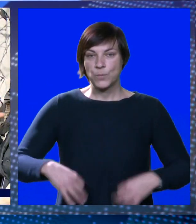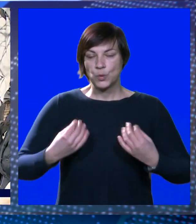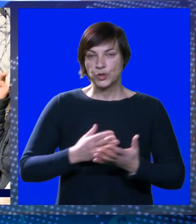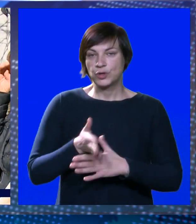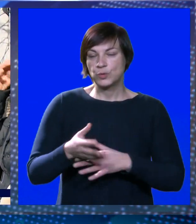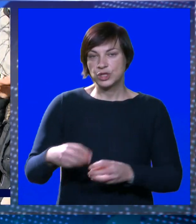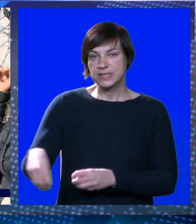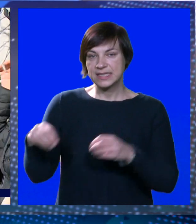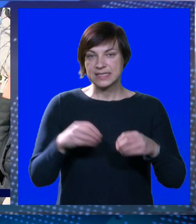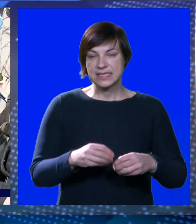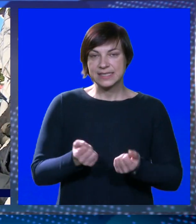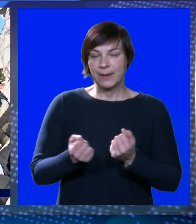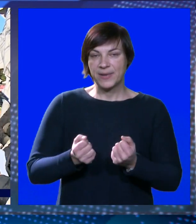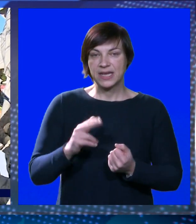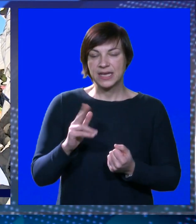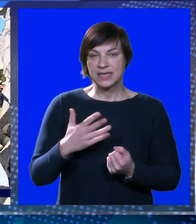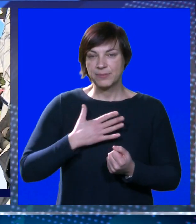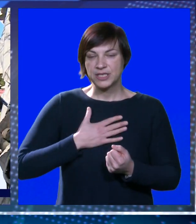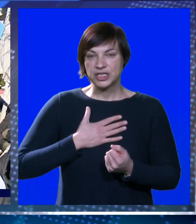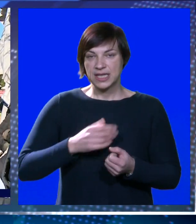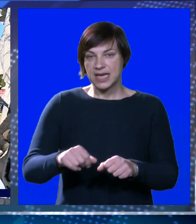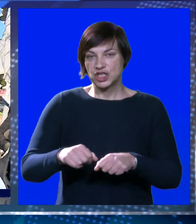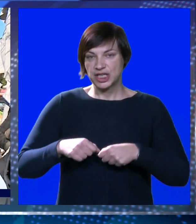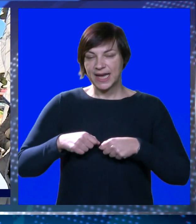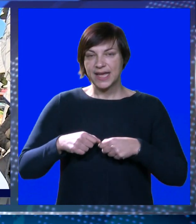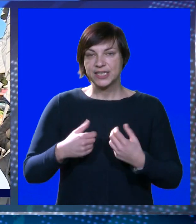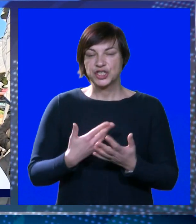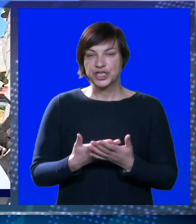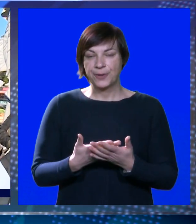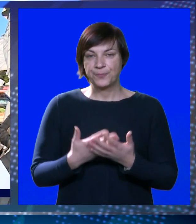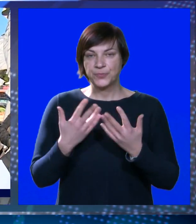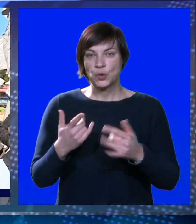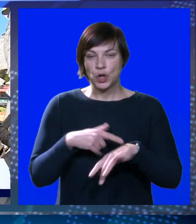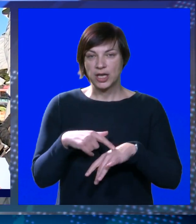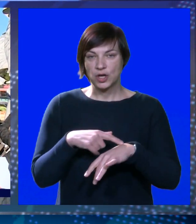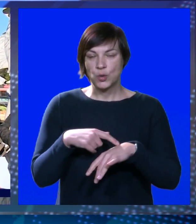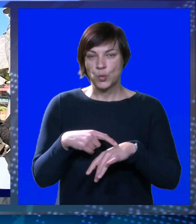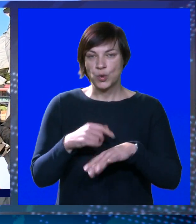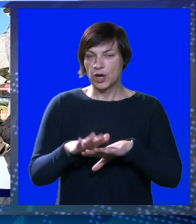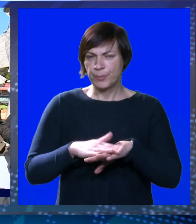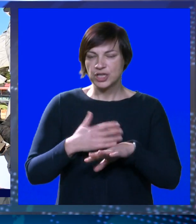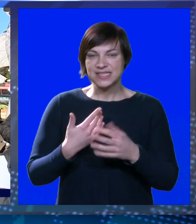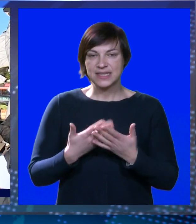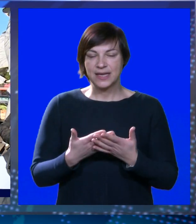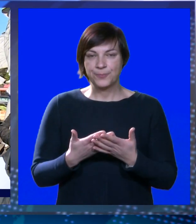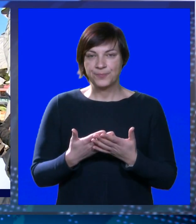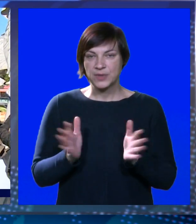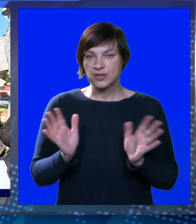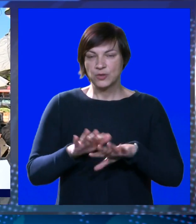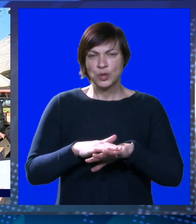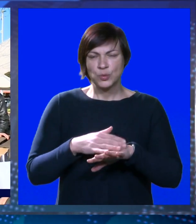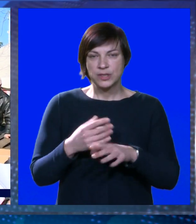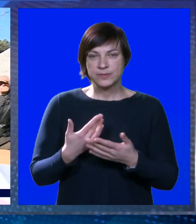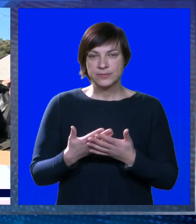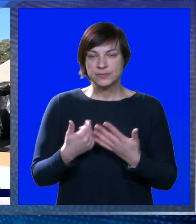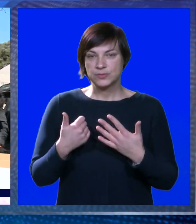vi ćete ući iz Hrca i parkirat ćete, imat ćete naše kariće, našu pomoć. U koliko ura će se otvara